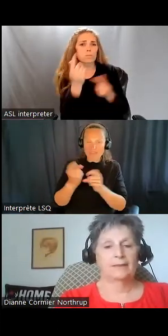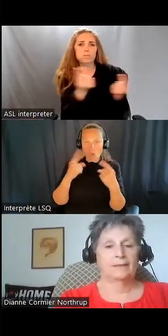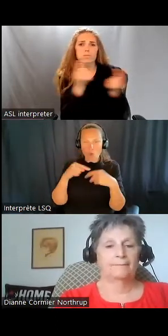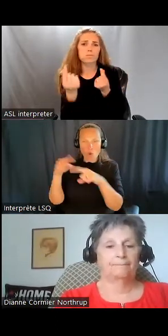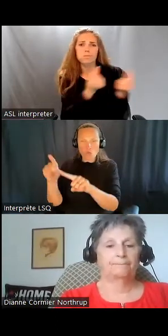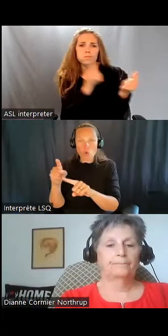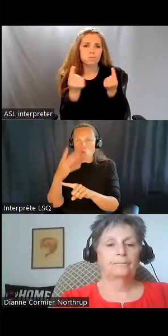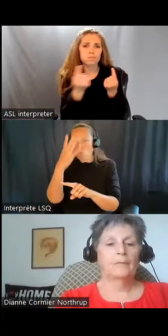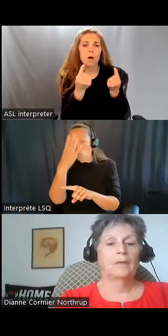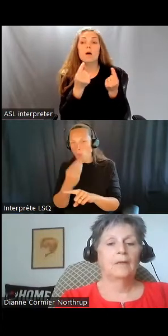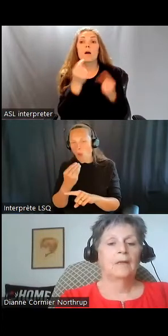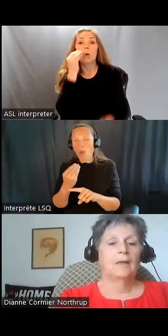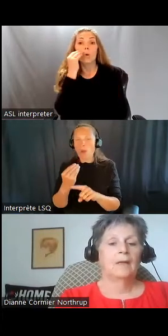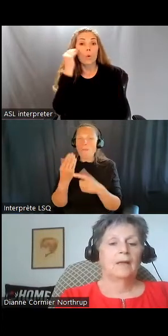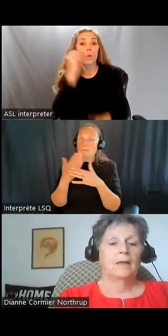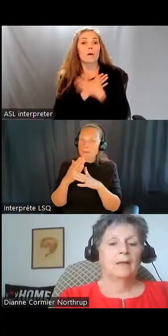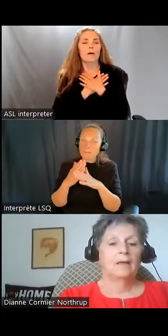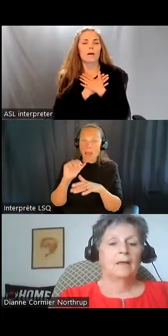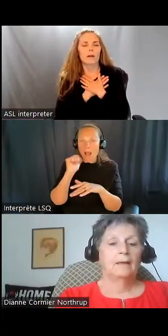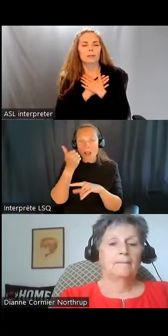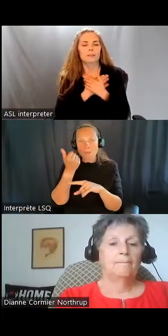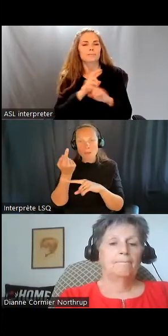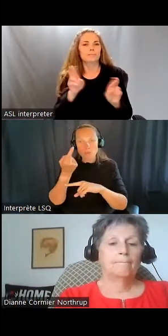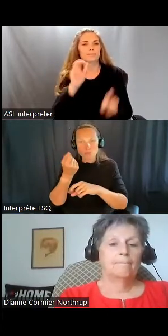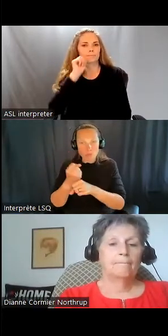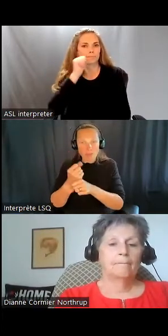pour récupérer et se préparer pour la prochaine journée.